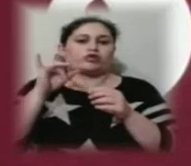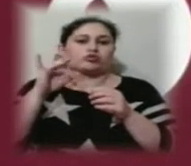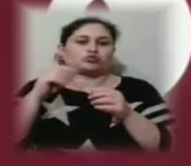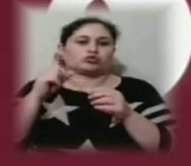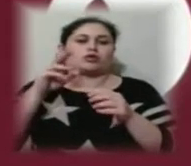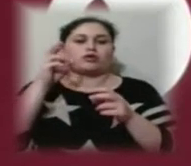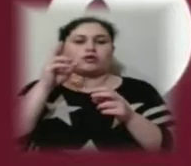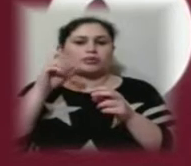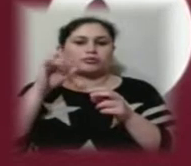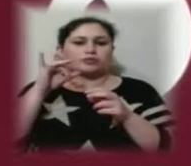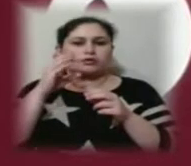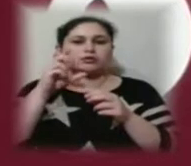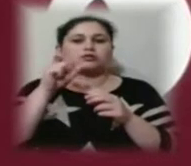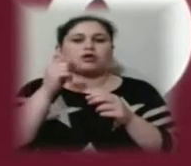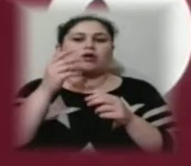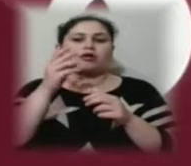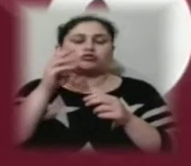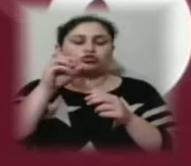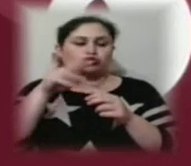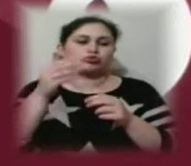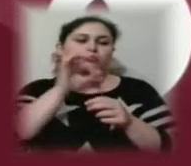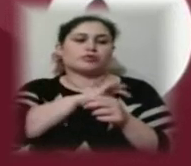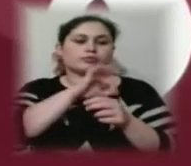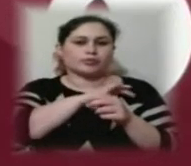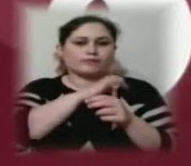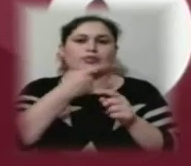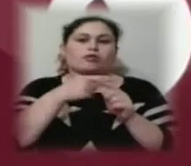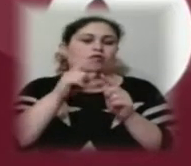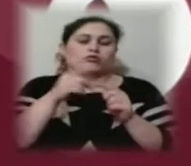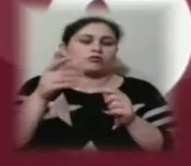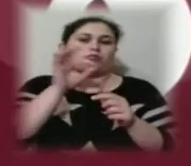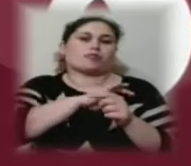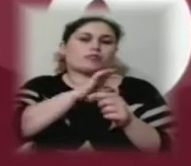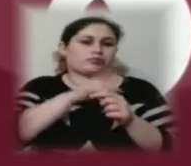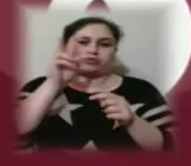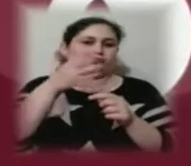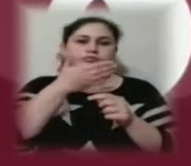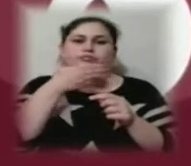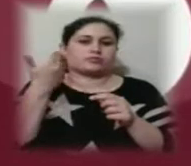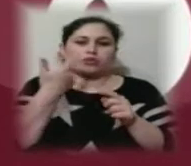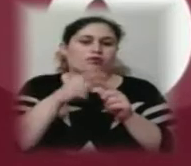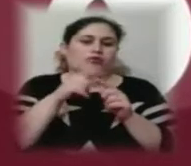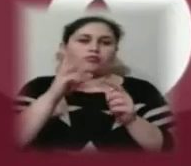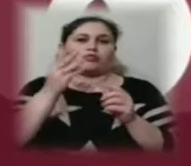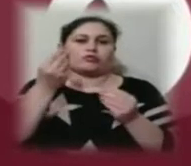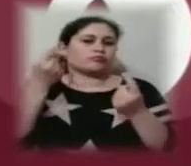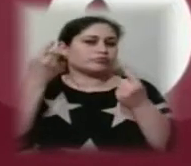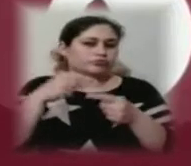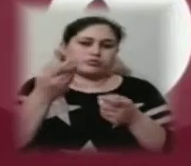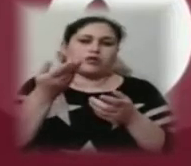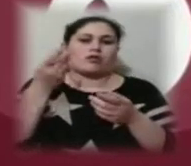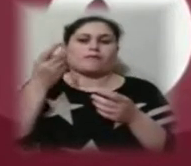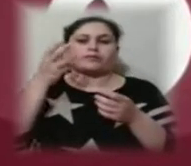за рахунок саме прибутку. Досі прибутку у нього не було. Воно було планово збитковим, йому дають компенсацію за перевезення